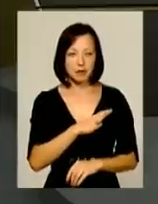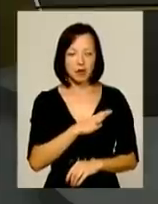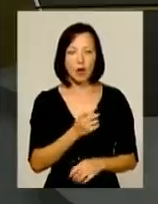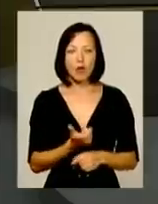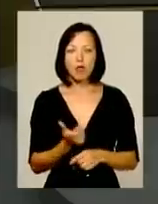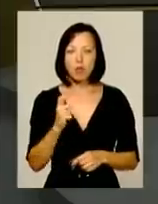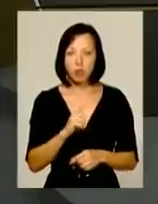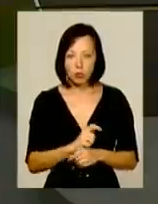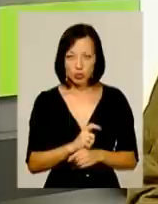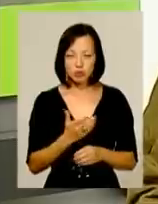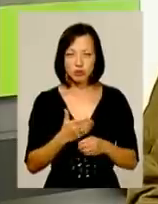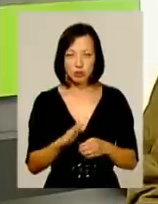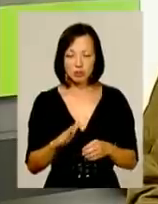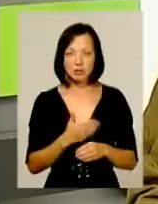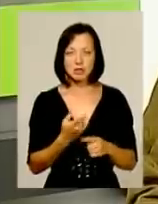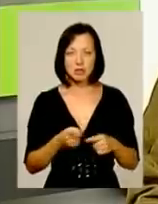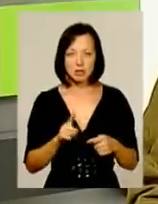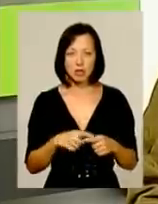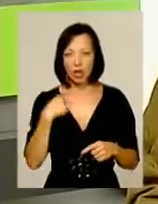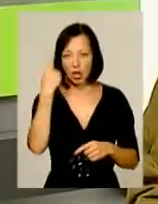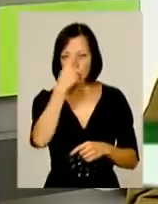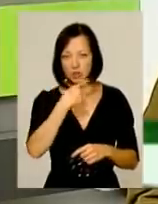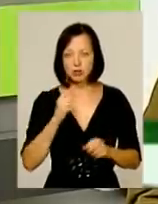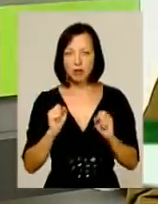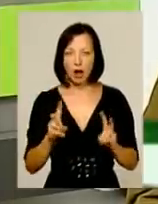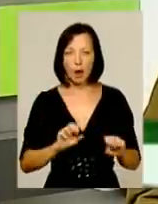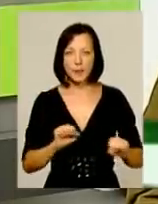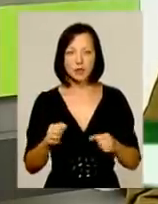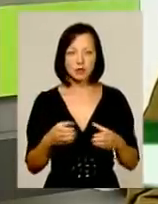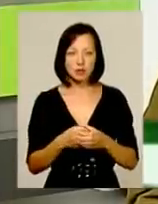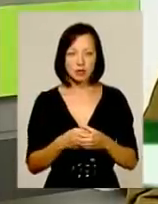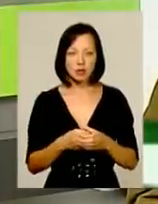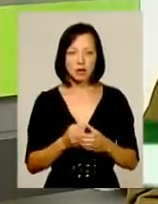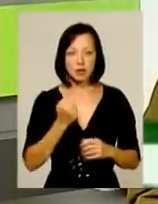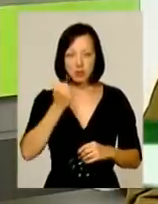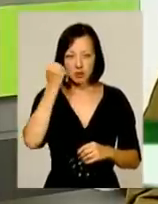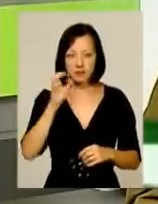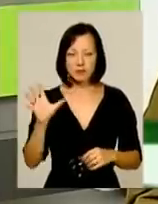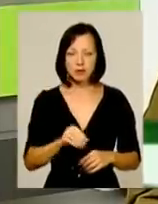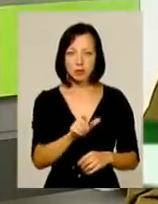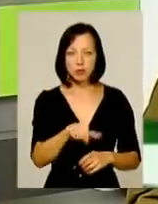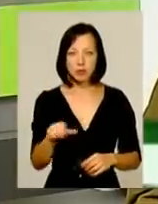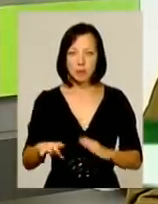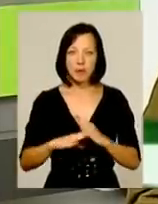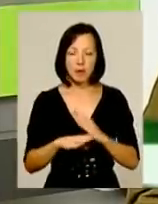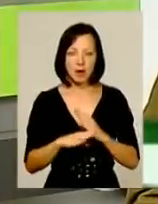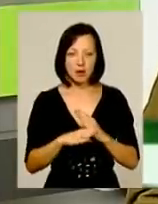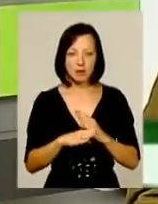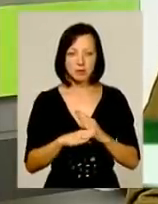Більша їхня частина, звичайно, я лично як командир части, і мої подчинені благодарен всім людям, які нам допомагали.